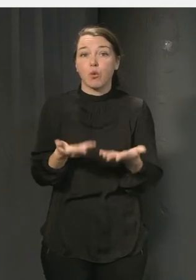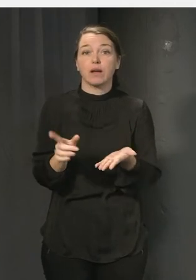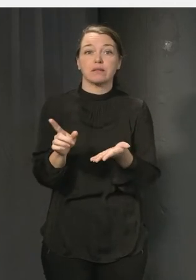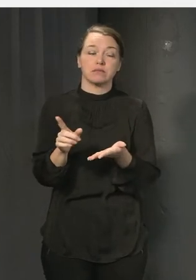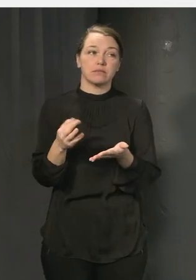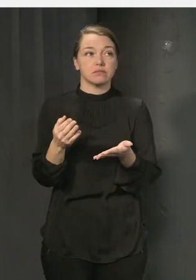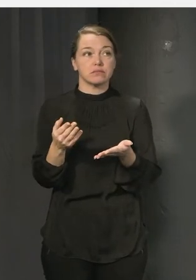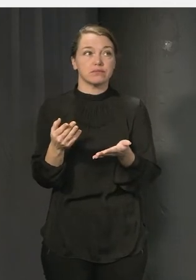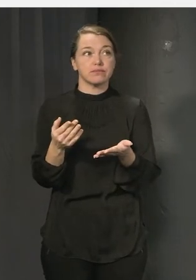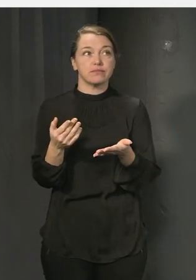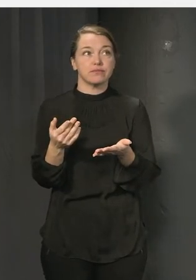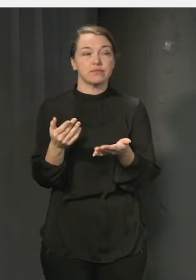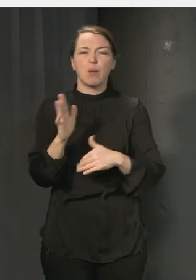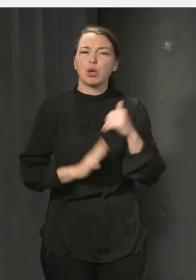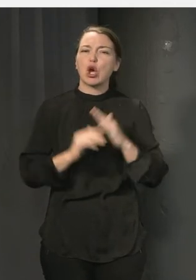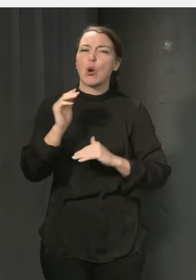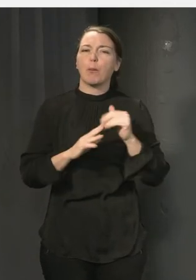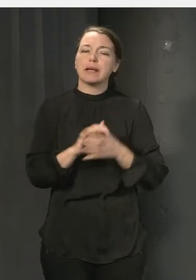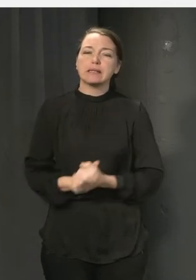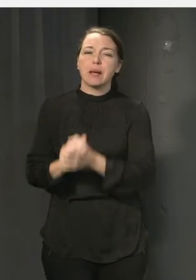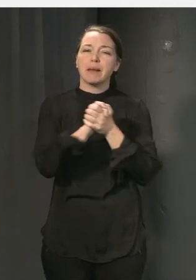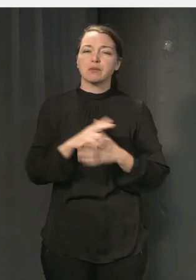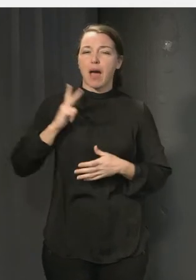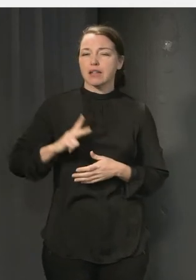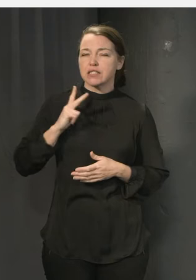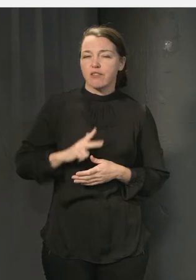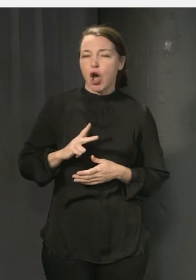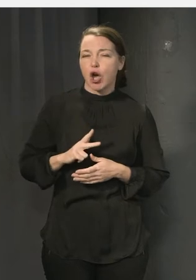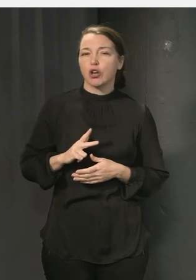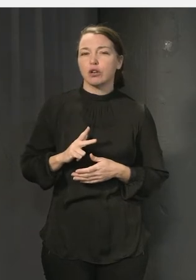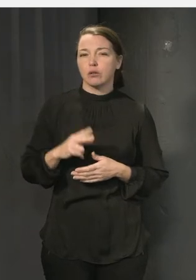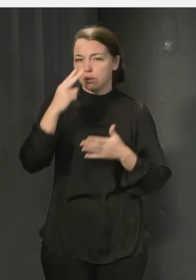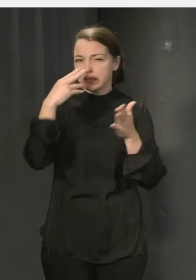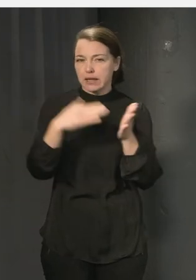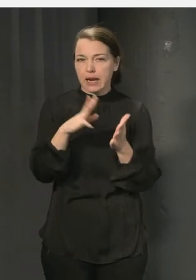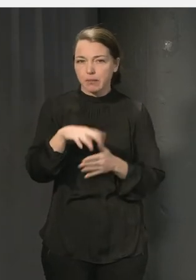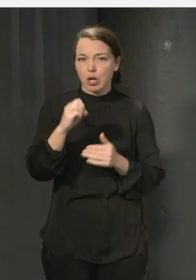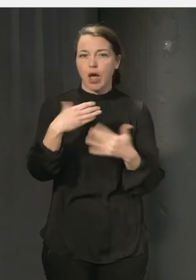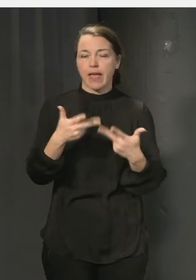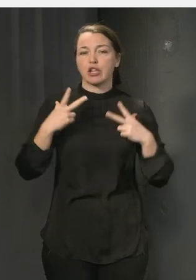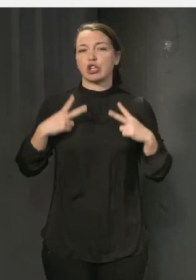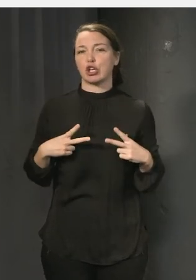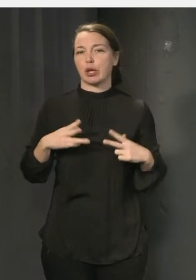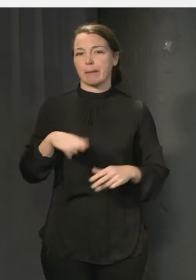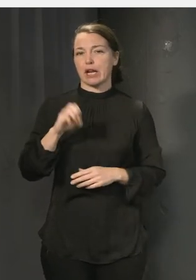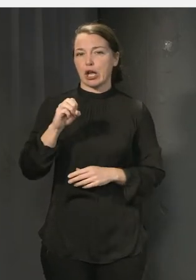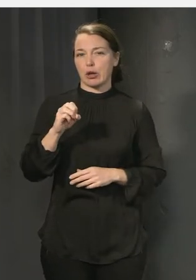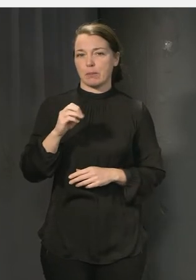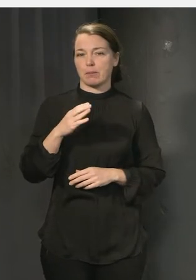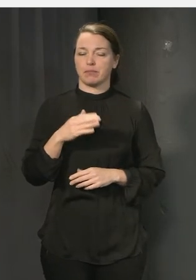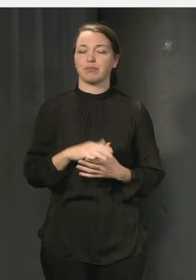Och bygga den där, det är någon form av gemensamt ansvarstagande för miljön och för tryggheten. Det är det man vill se.